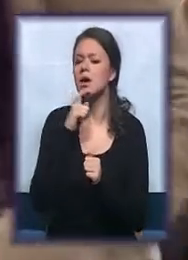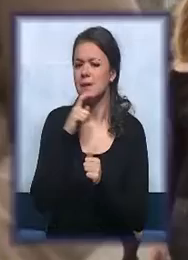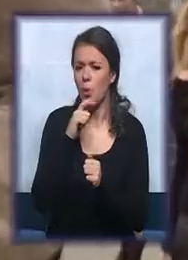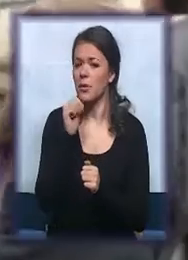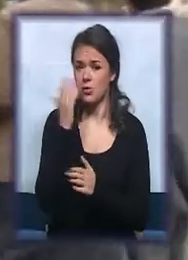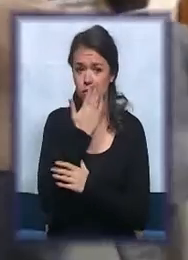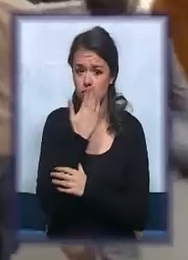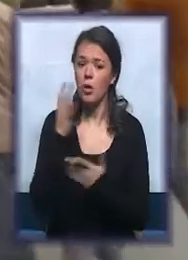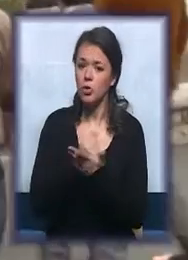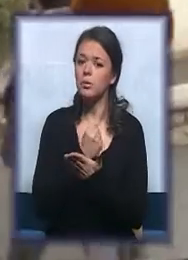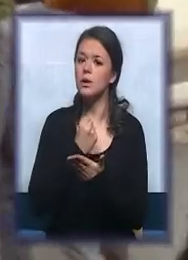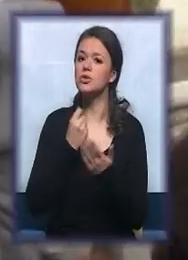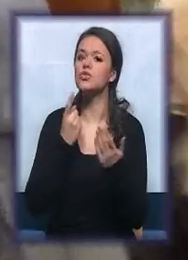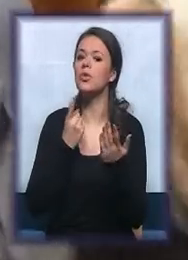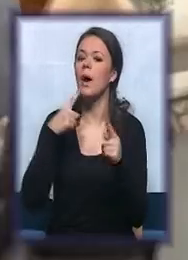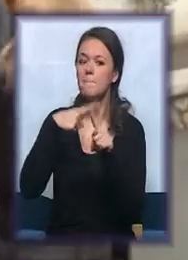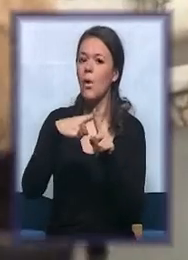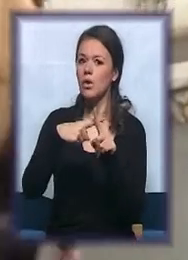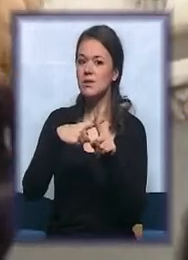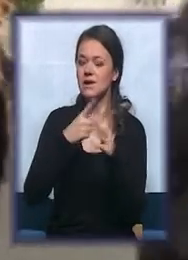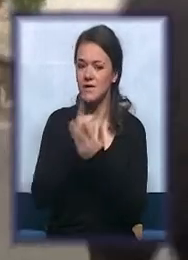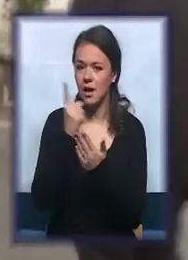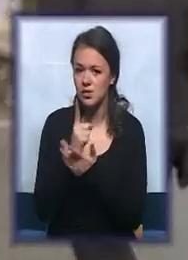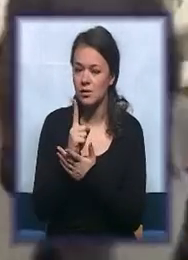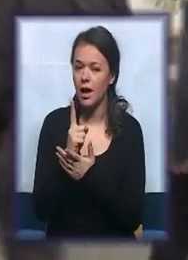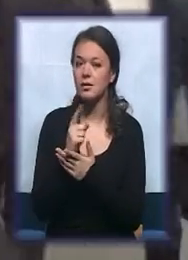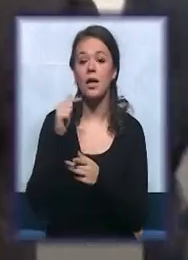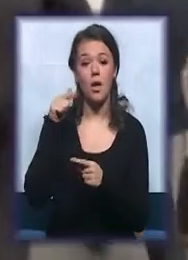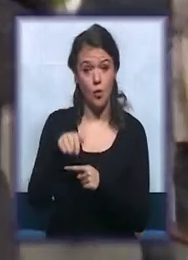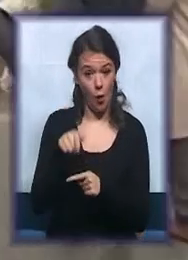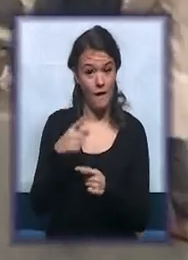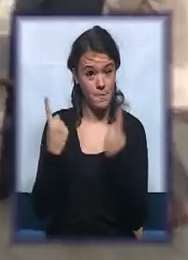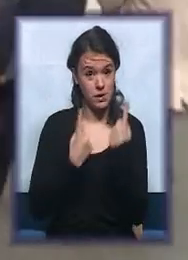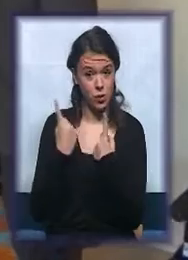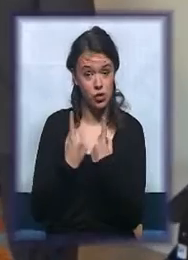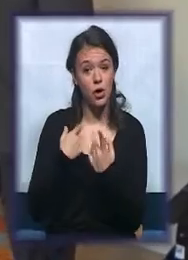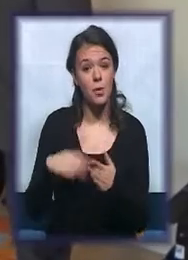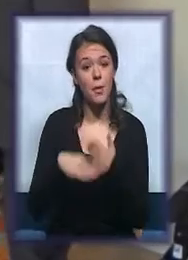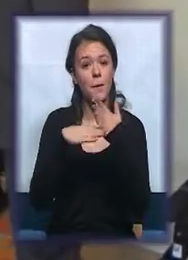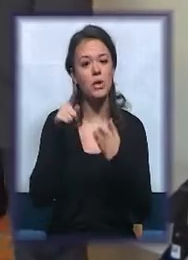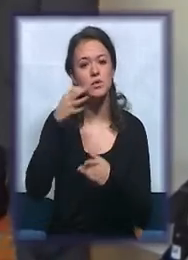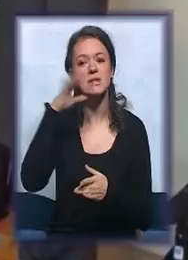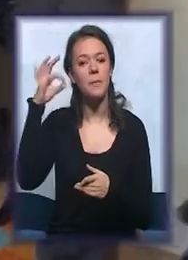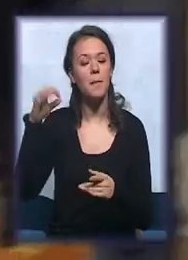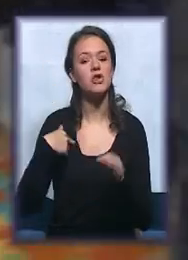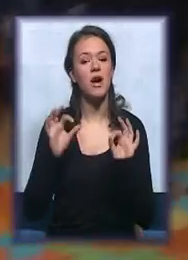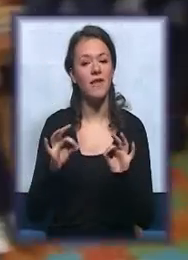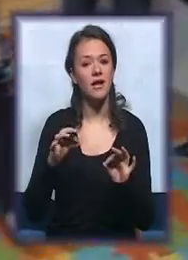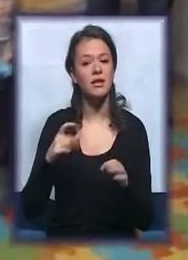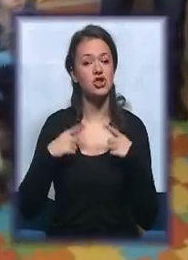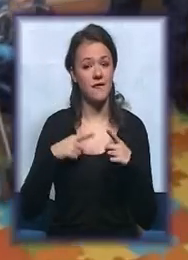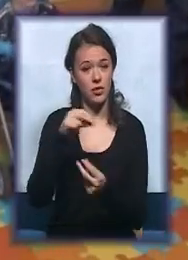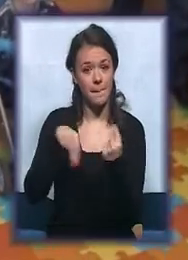rezultat i pozitivno uticali na život svojih sugrađana. U ovom konkretnom slučaju pomogli su da se poboljša kvalitet života